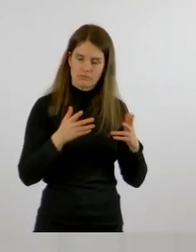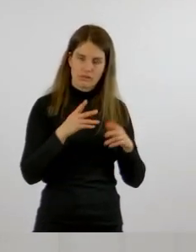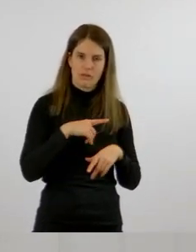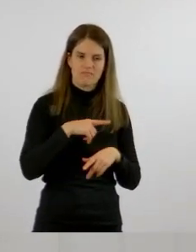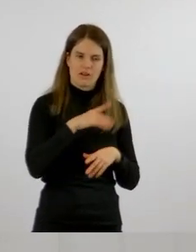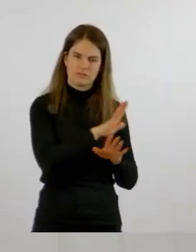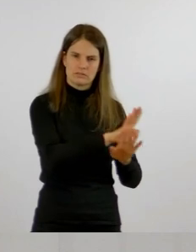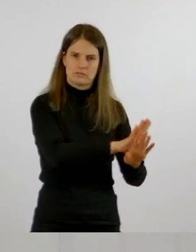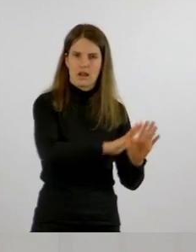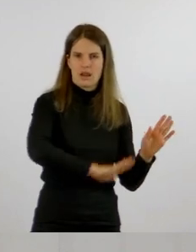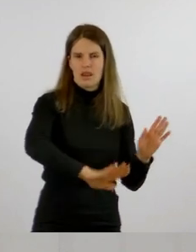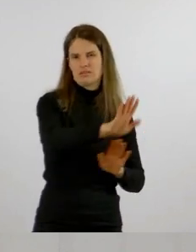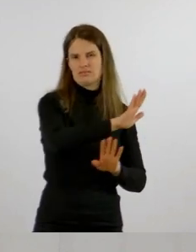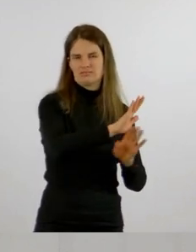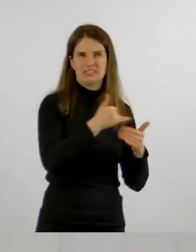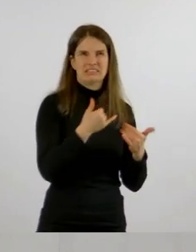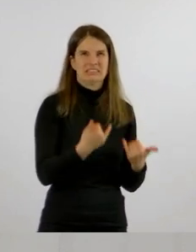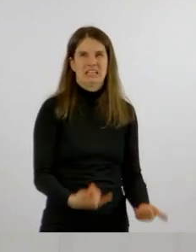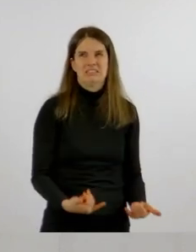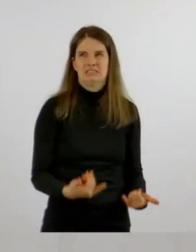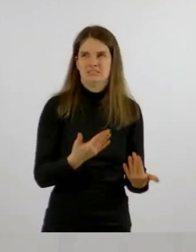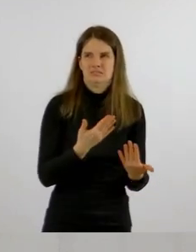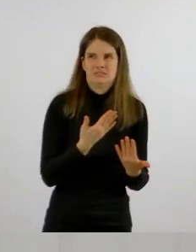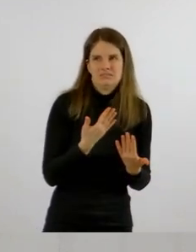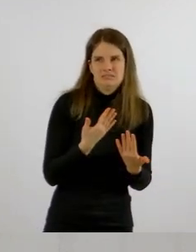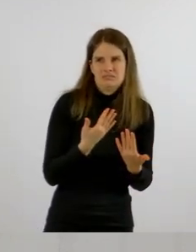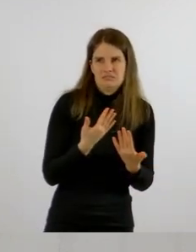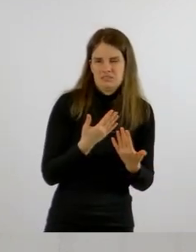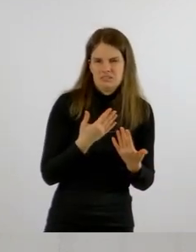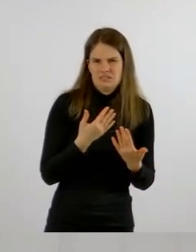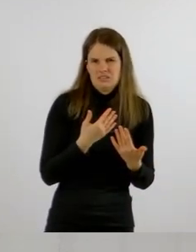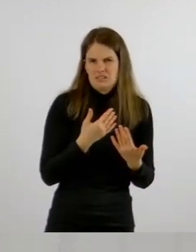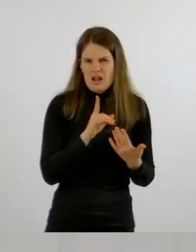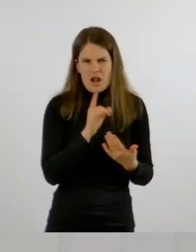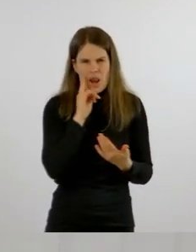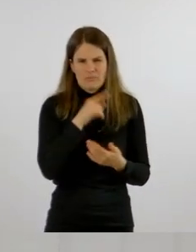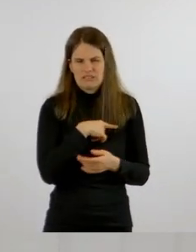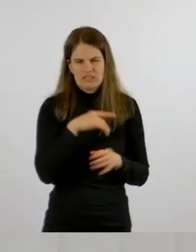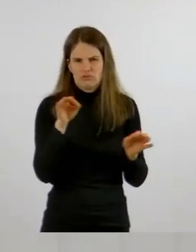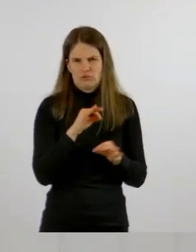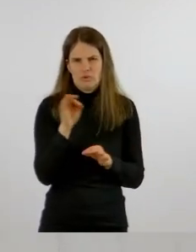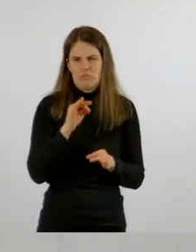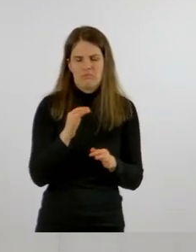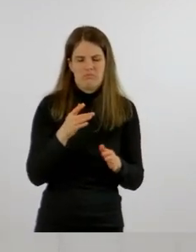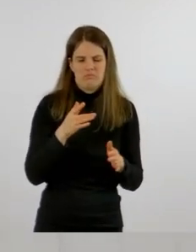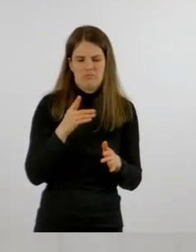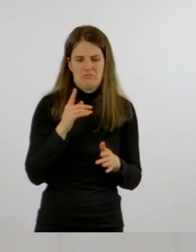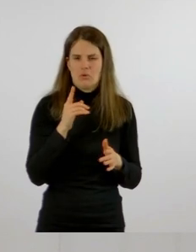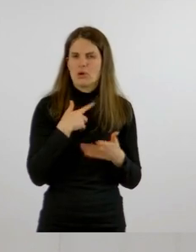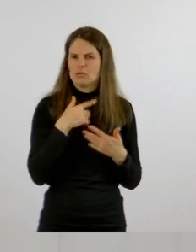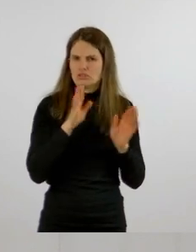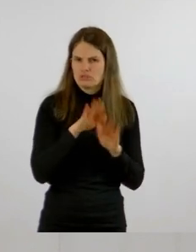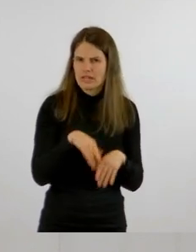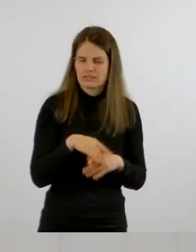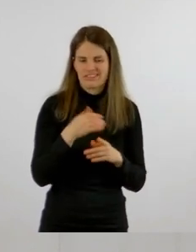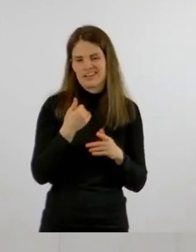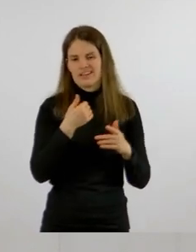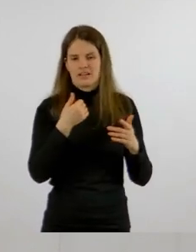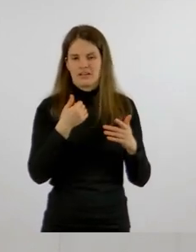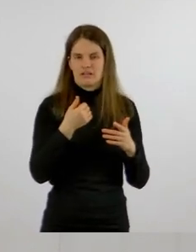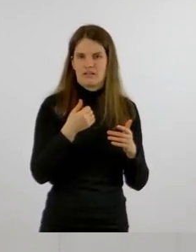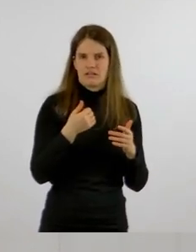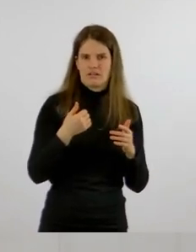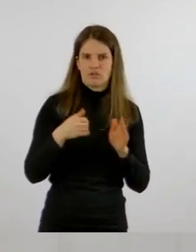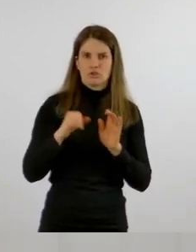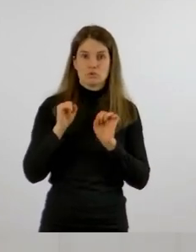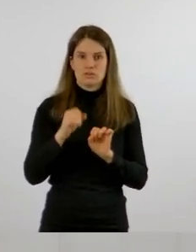Ich glaube, es ist jetzt nicht besonders dramatisch und auch eigentlich nicht schlecht, wenn wir noch einen höheren